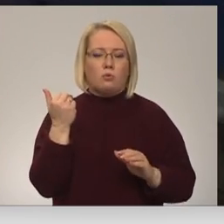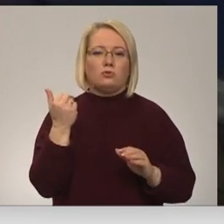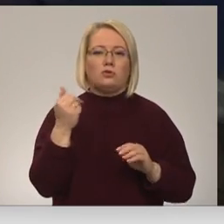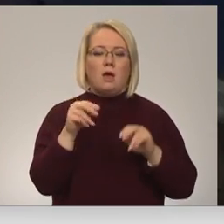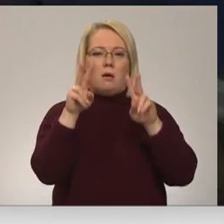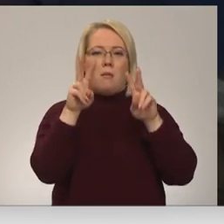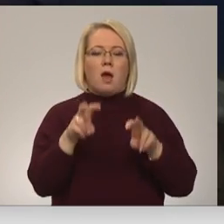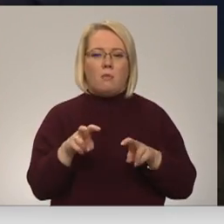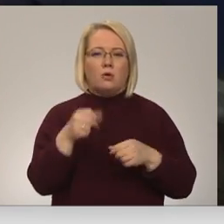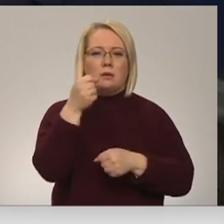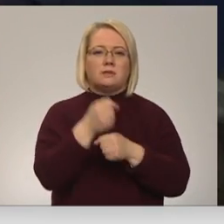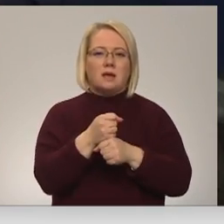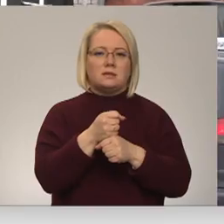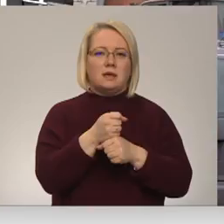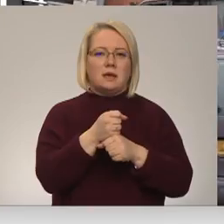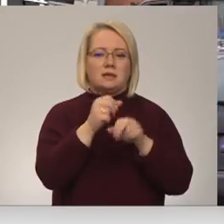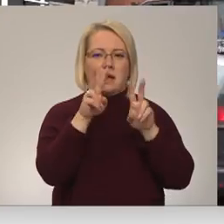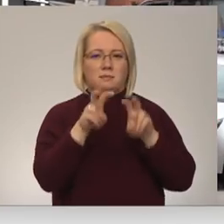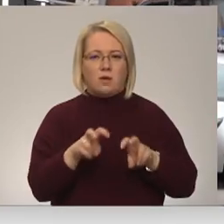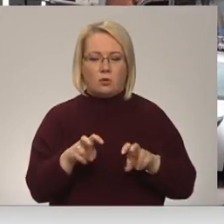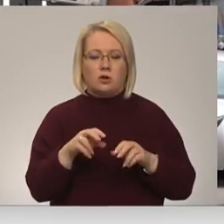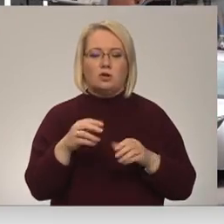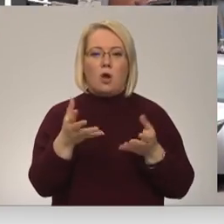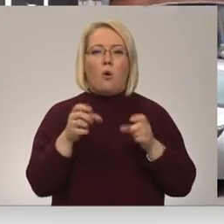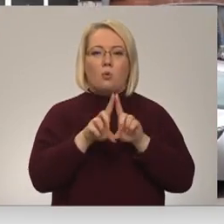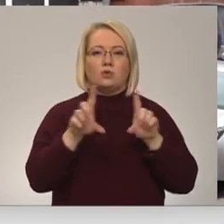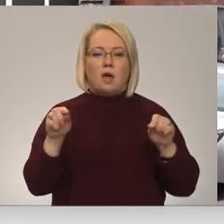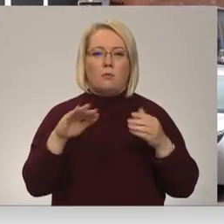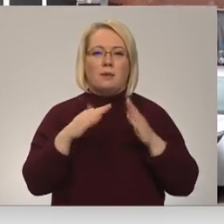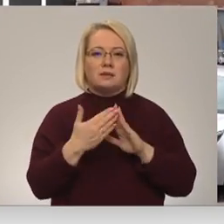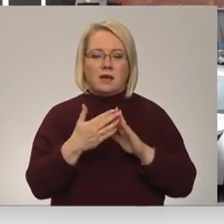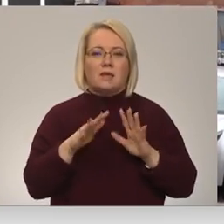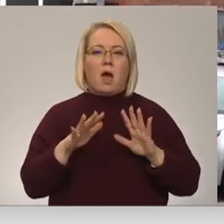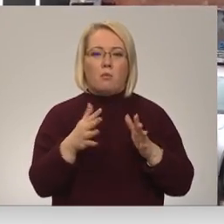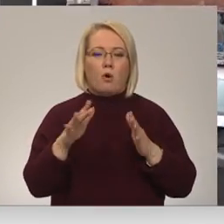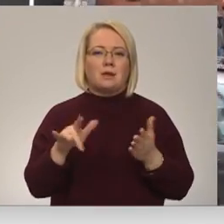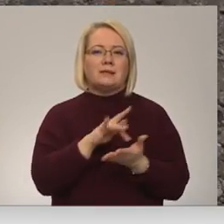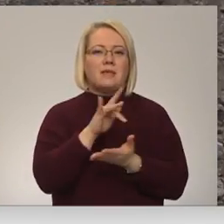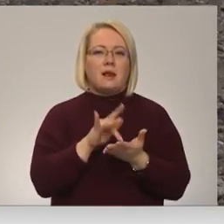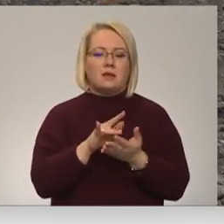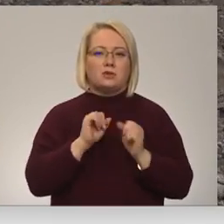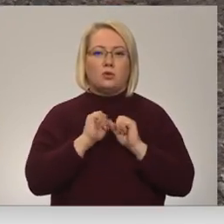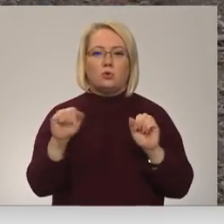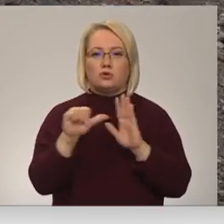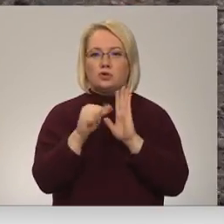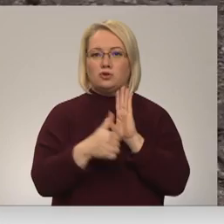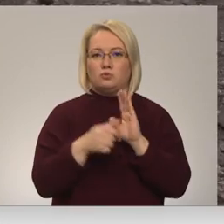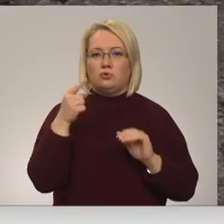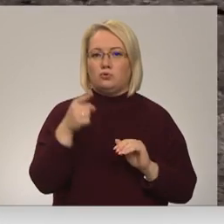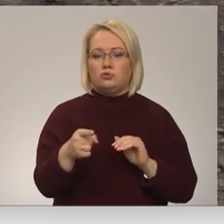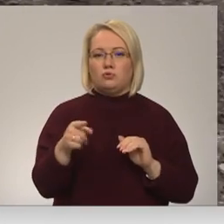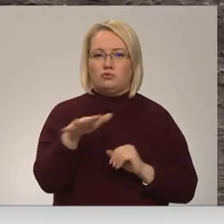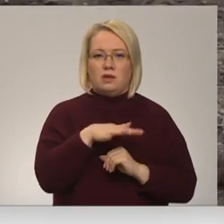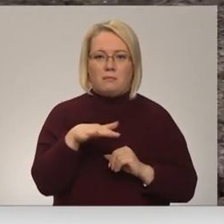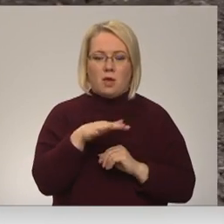stacijas apsakošanu. Uzņēmums pilsētā siltumenerģiju centralizēti nodrošina vairāk nekā 16 tūkstošiem mājas